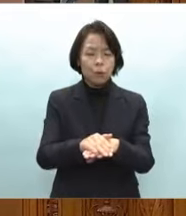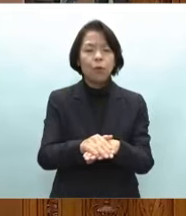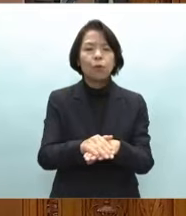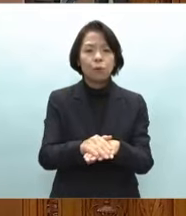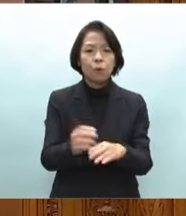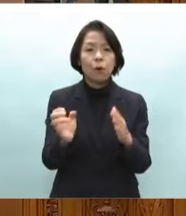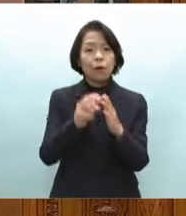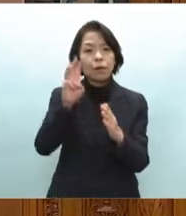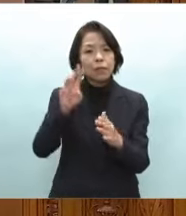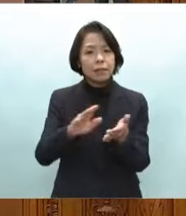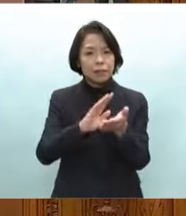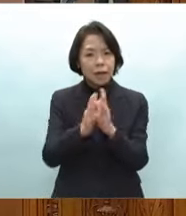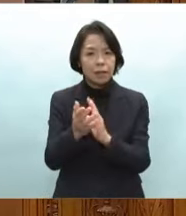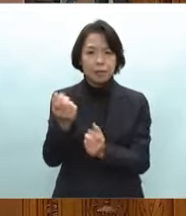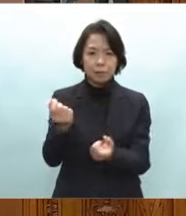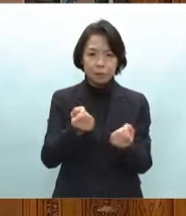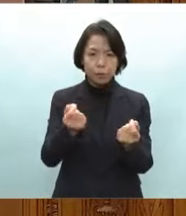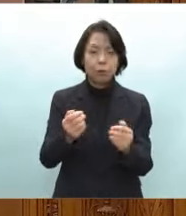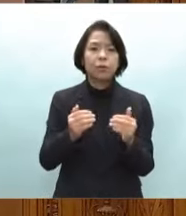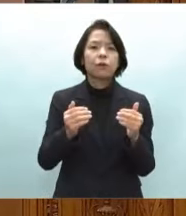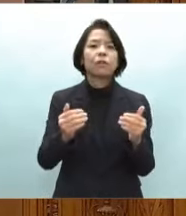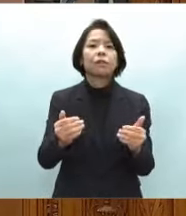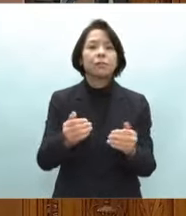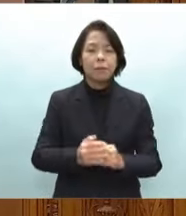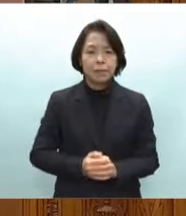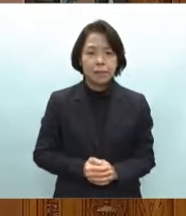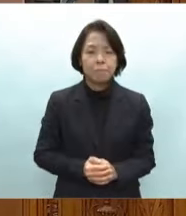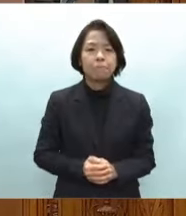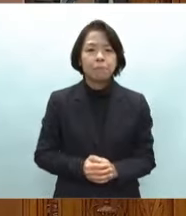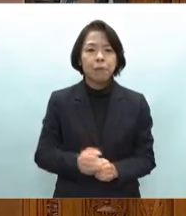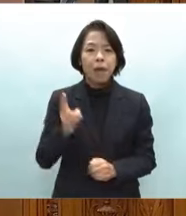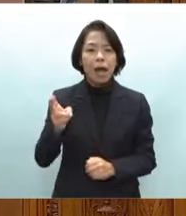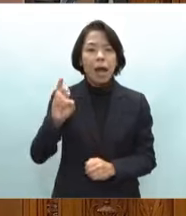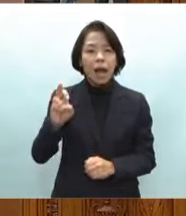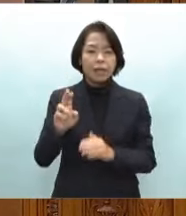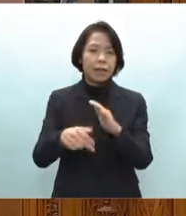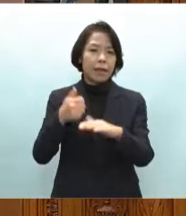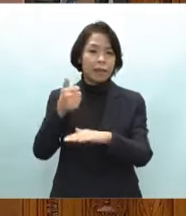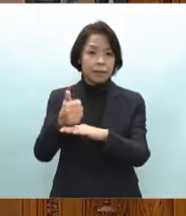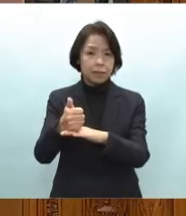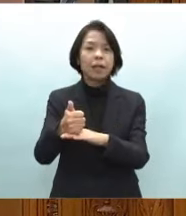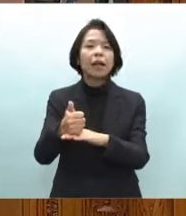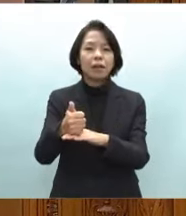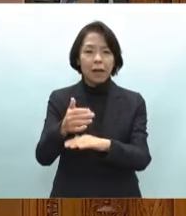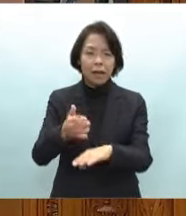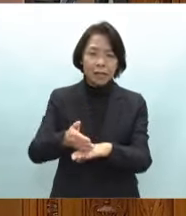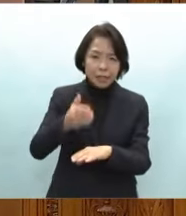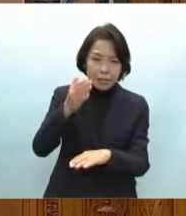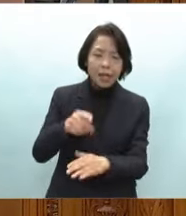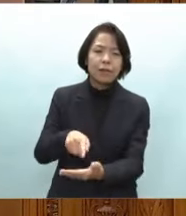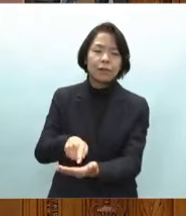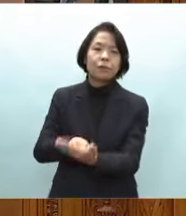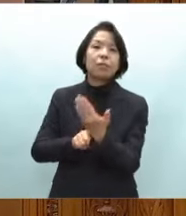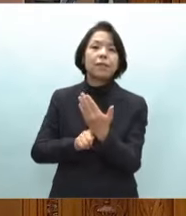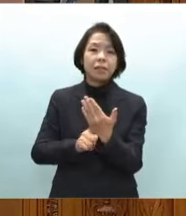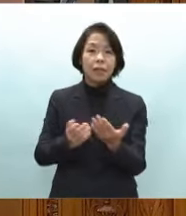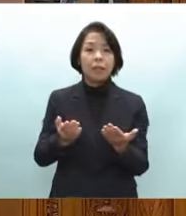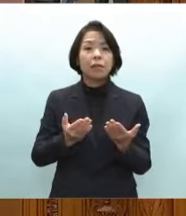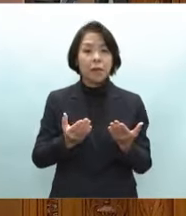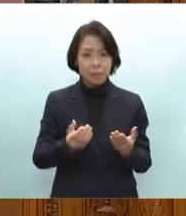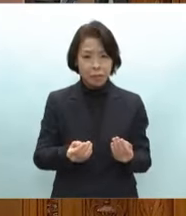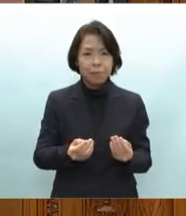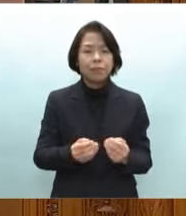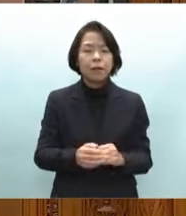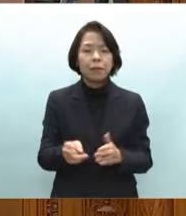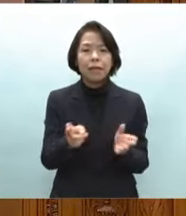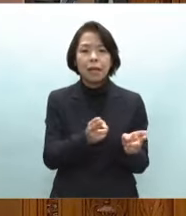川県と調整を進めてまいります長谷石川県知事からは社員を示していただいたところですが制